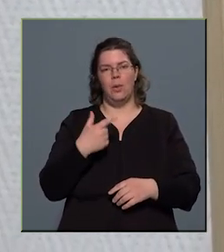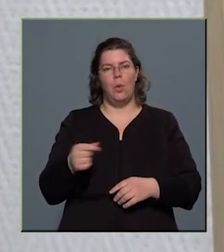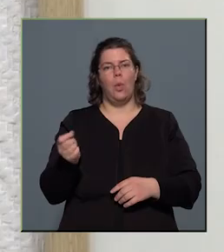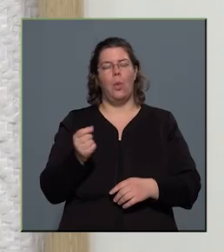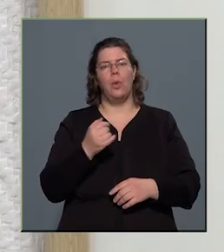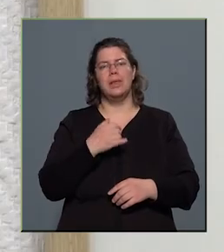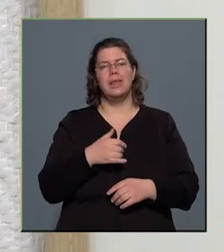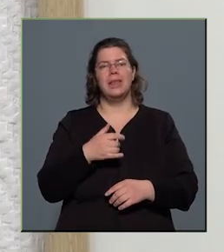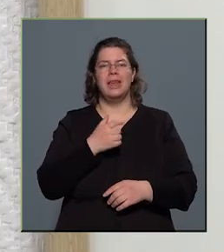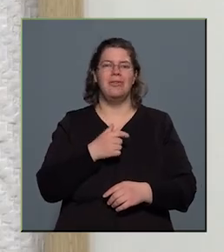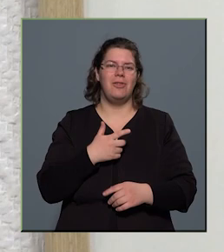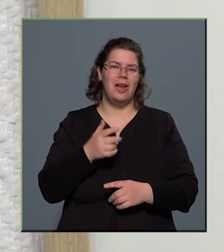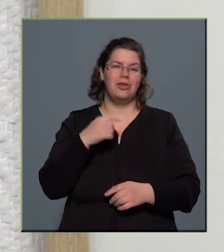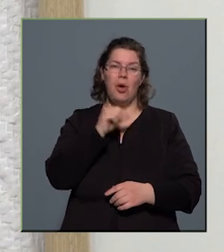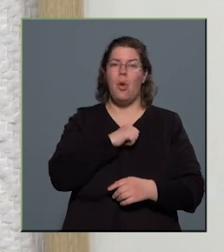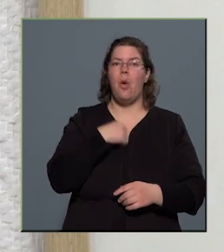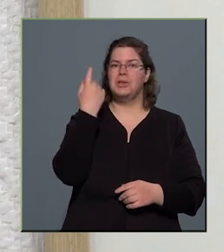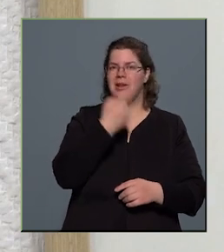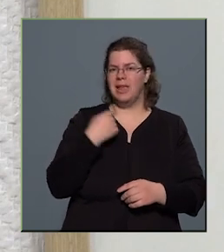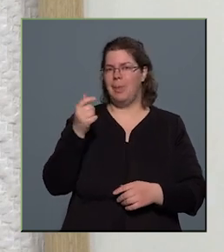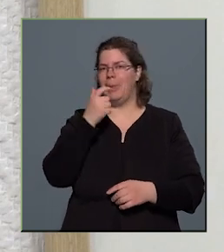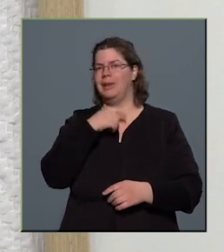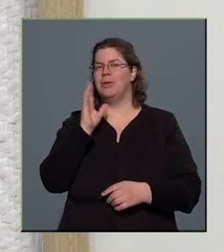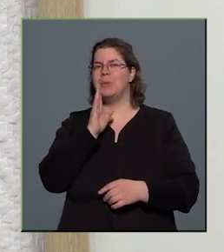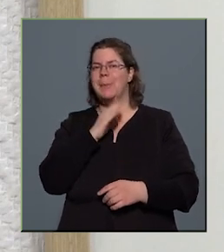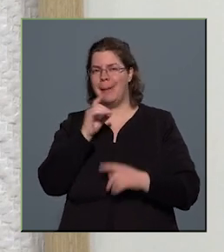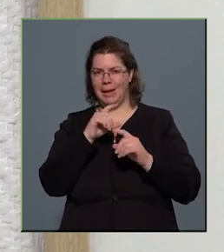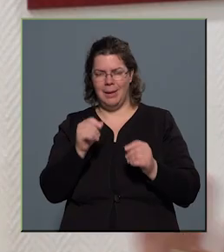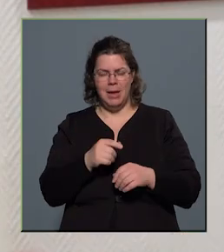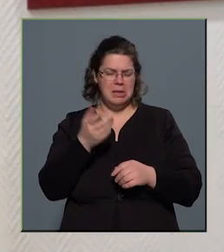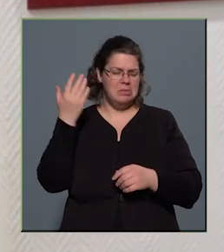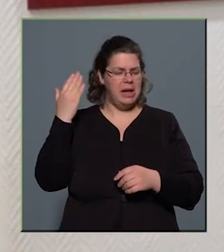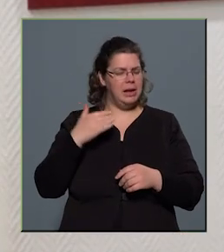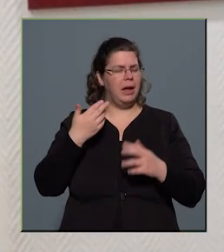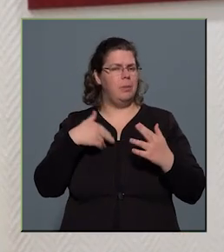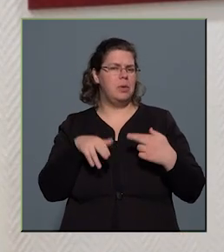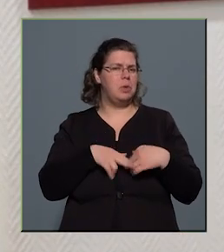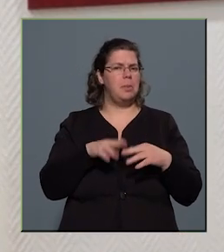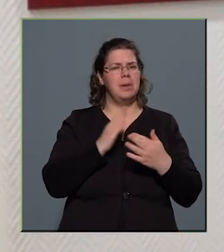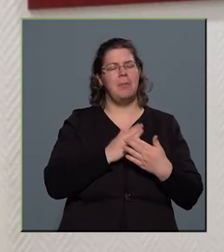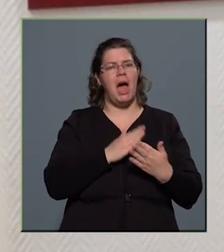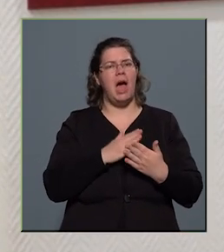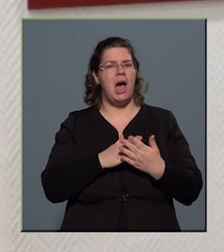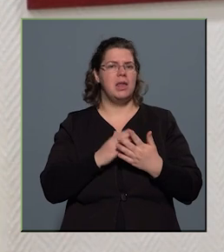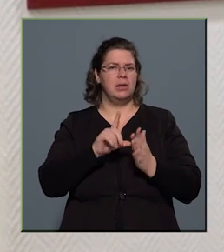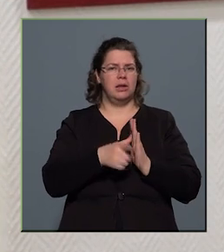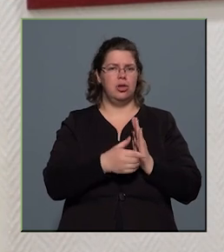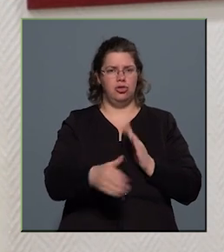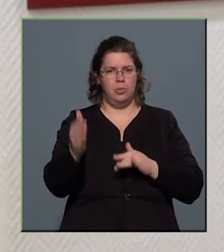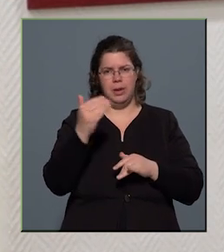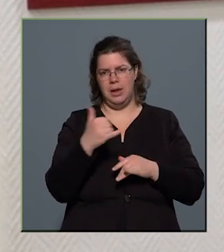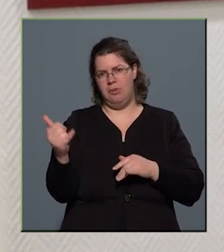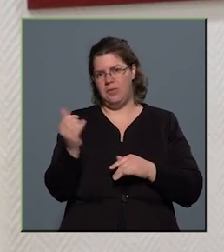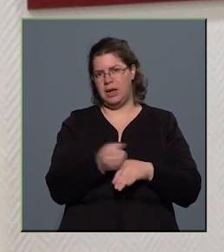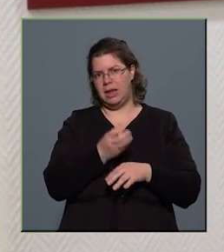önarcképen, meg a nagymamám képe, tehát ezek itt a legrégebbiek, és a többiek pedig már a későbbi éveknek